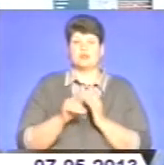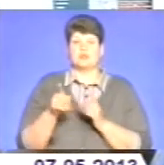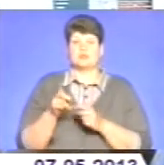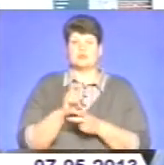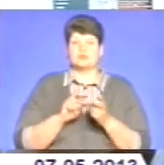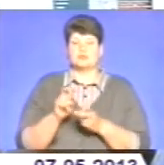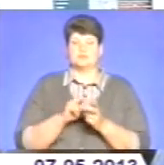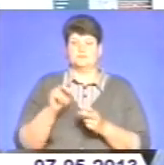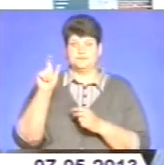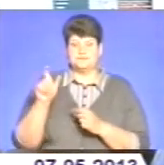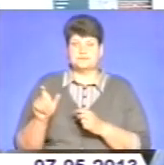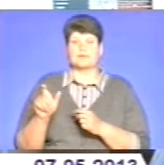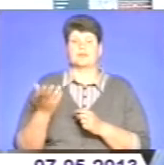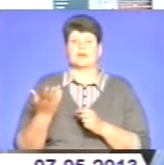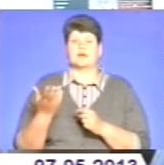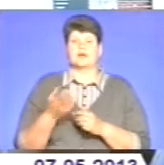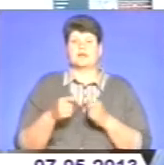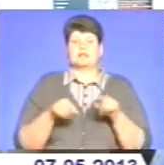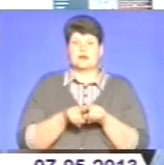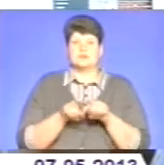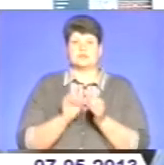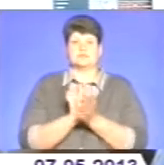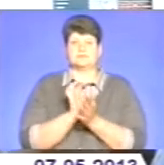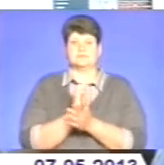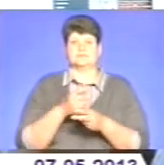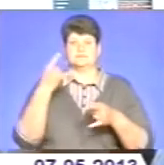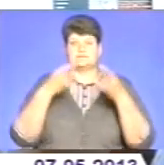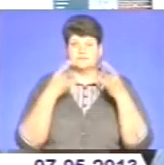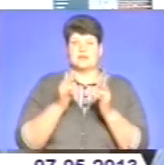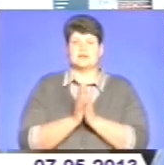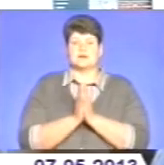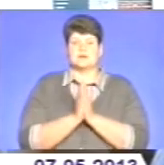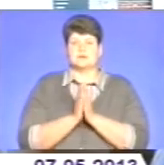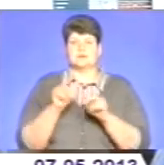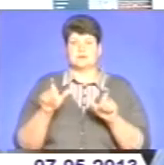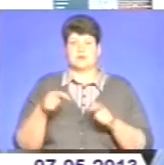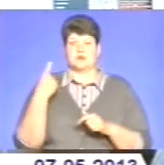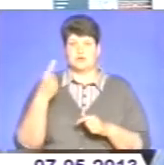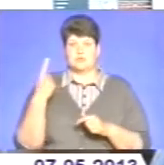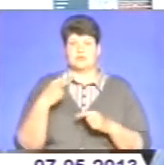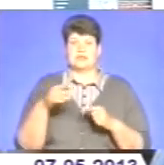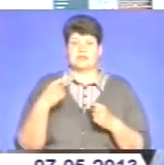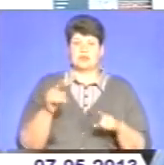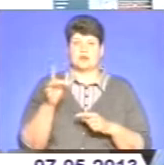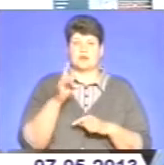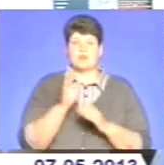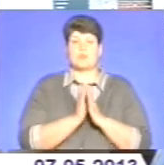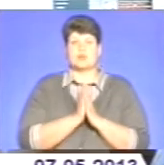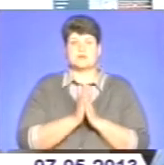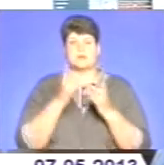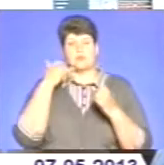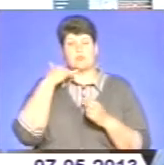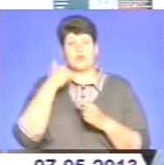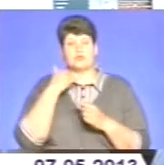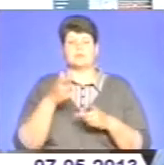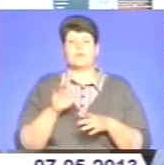Також через засоби масової інформації тернопільські міліціонери звернулися як до жителів області, так і до жителів інших регіонів. Вони просили повідомити